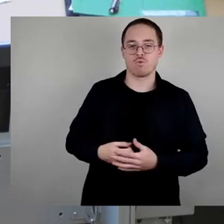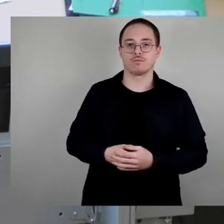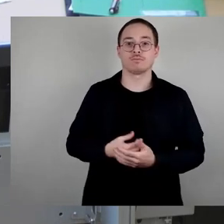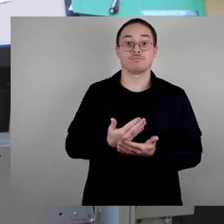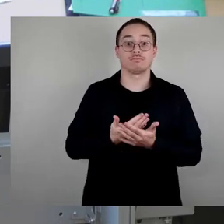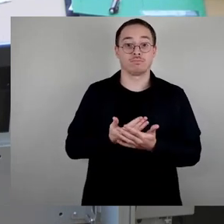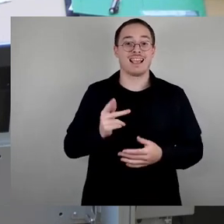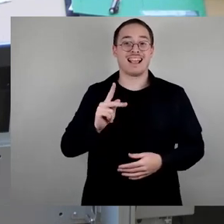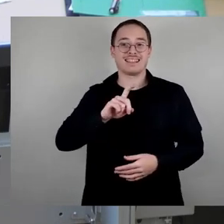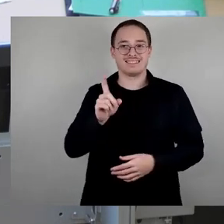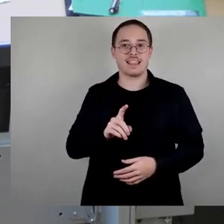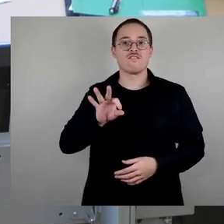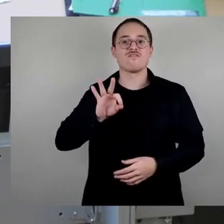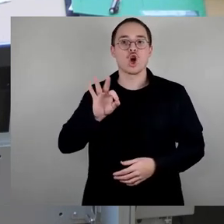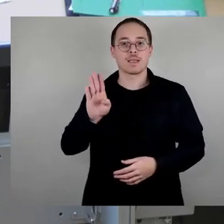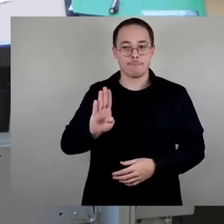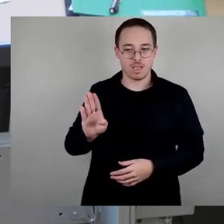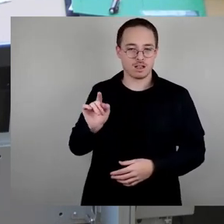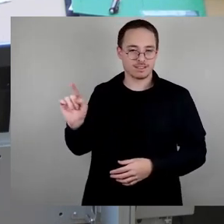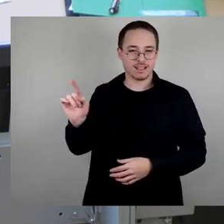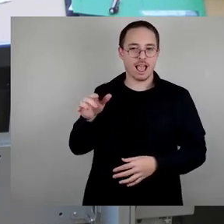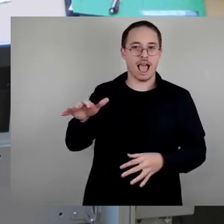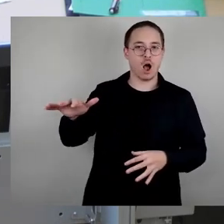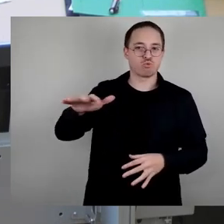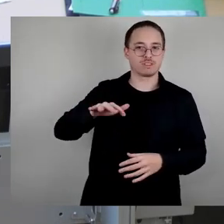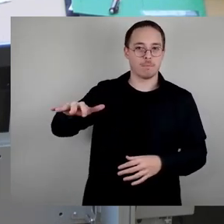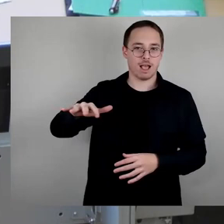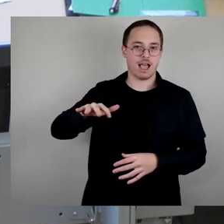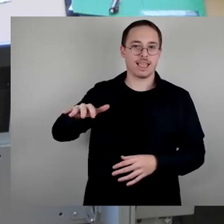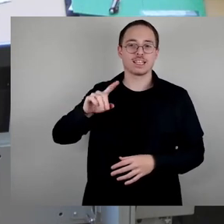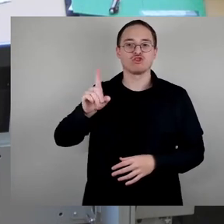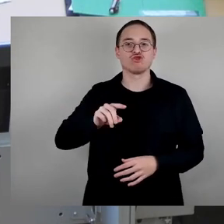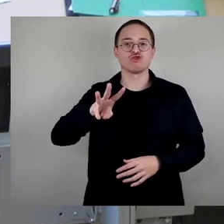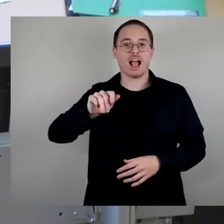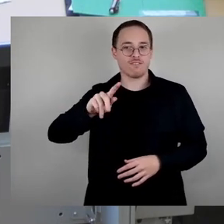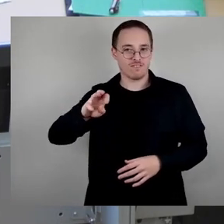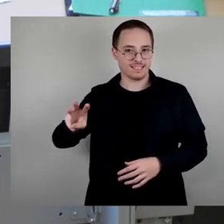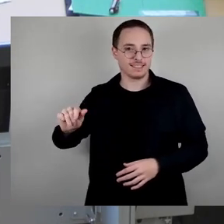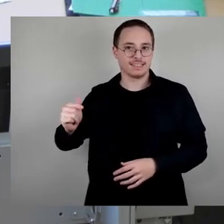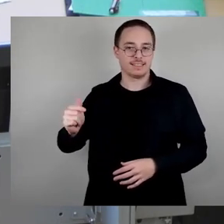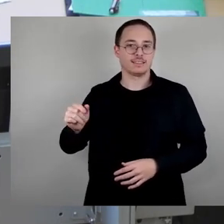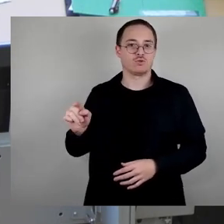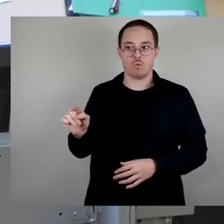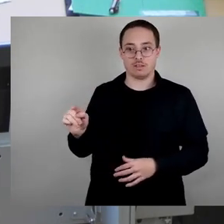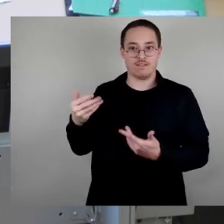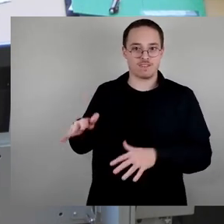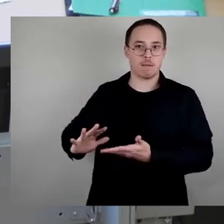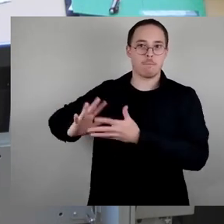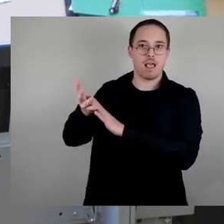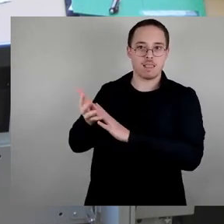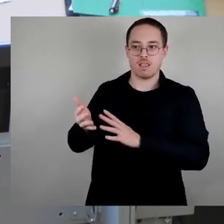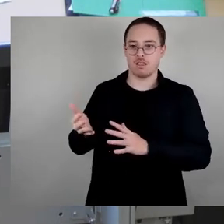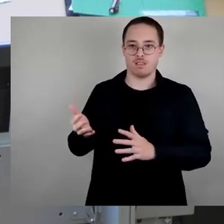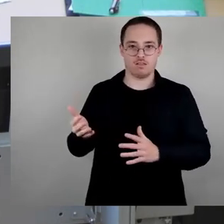Flossenbürg. Auch das war uns, glaube ich, nicht im Bewusstsein. Jetzt hat es dort gebrannt, es gibt gleichzeitig die Initiative der Dissidentenfraktion und plötzlich